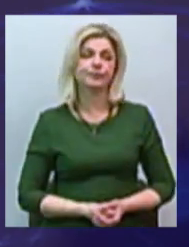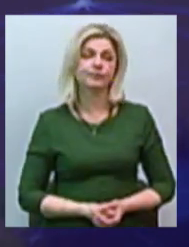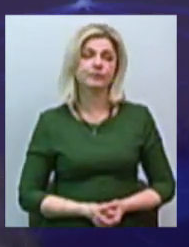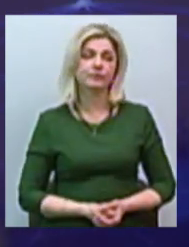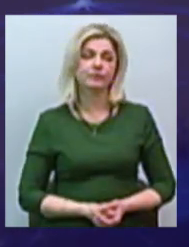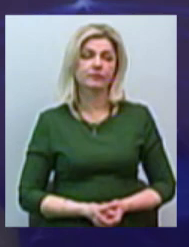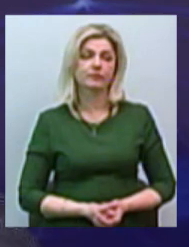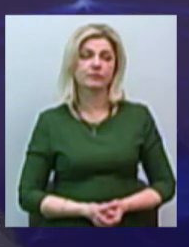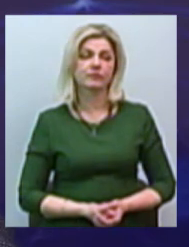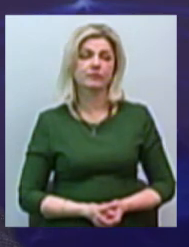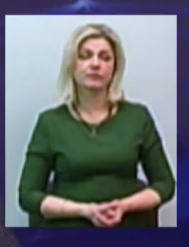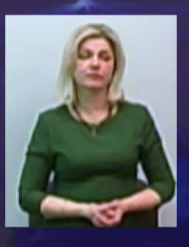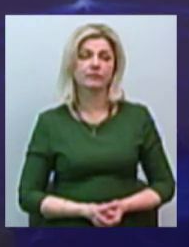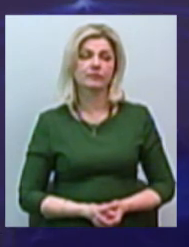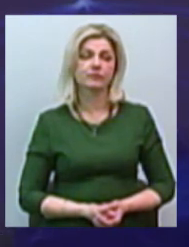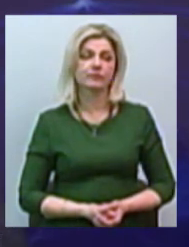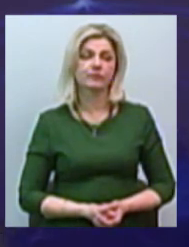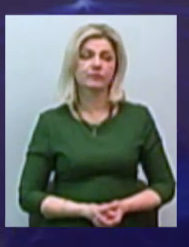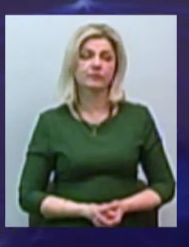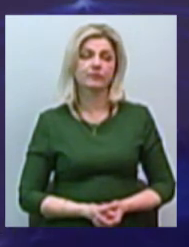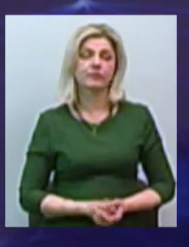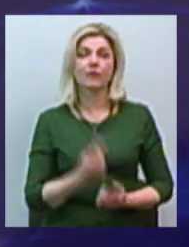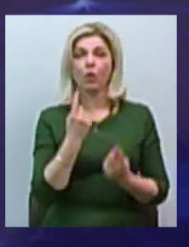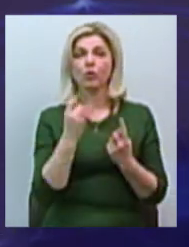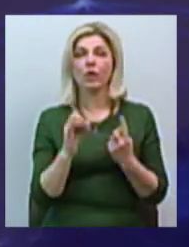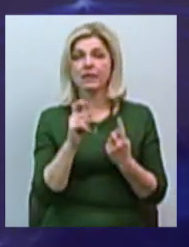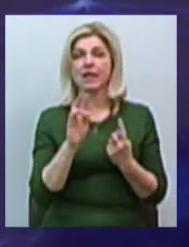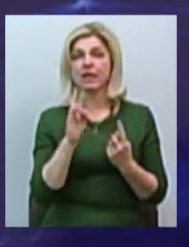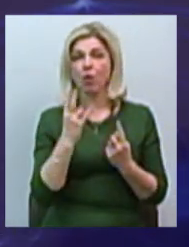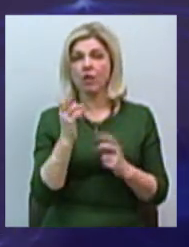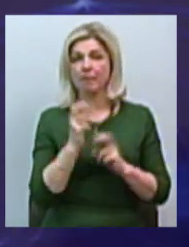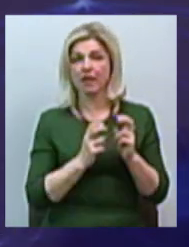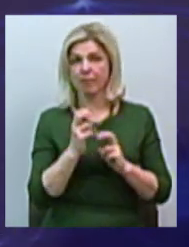Одне із наших вниколаївських предприятий, котре